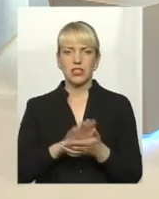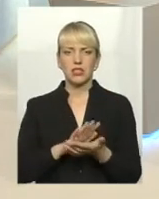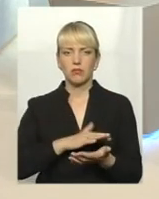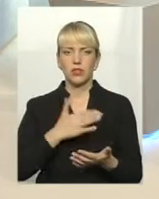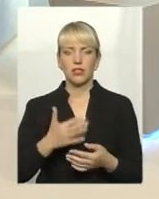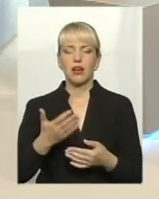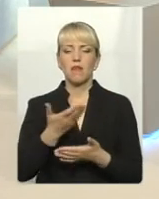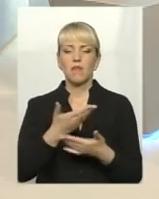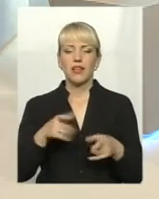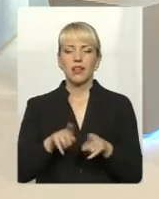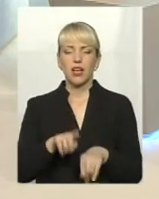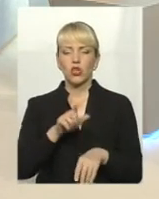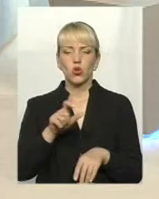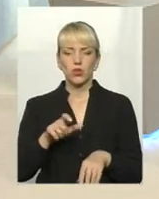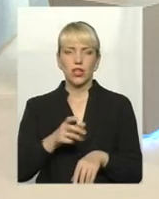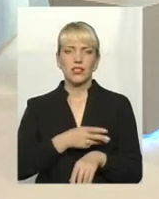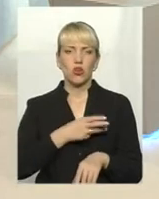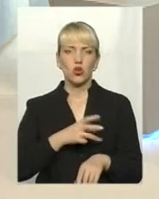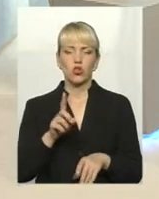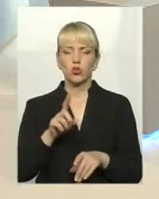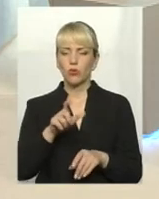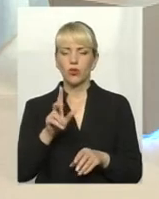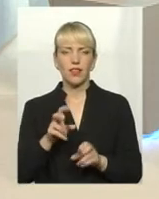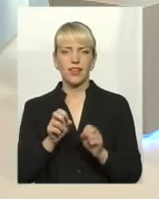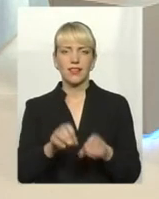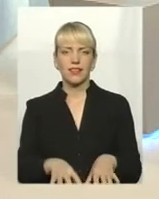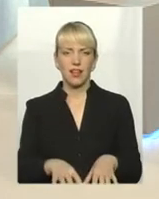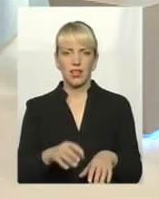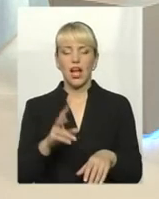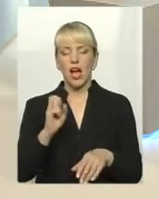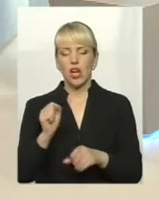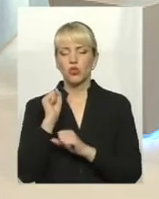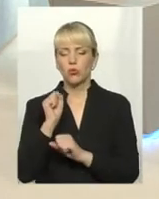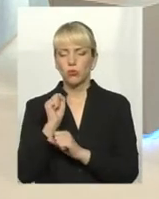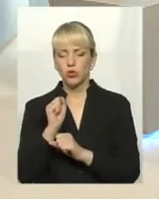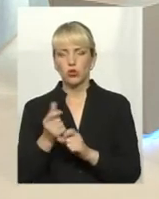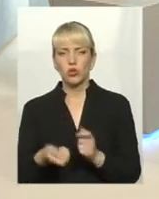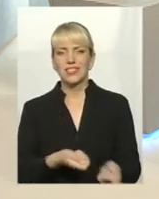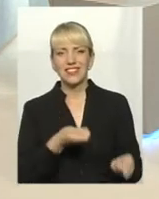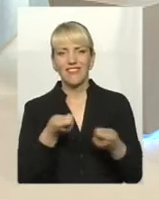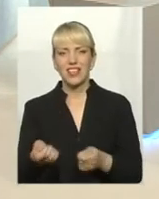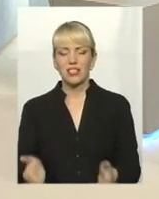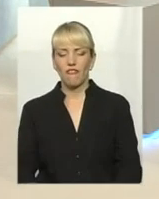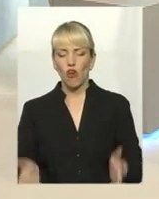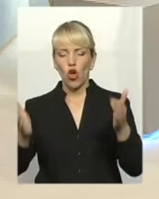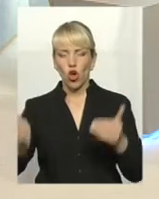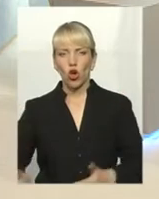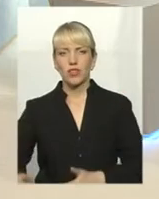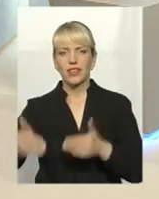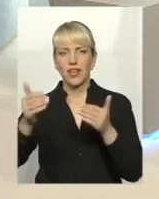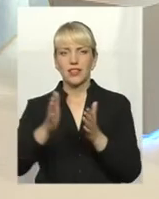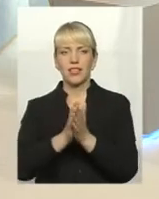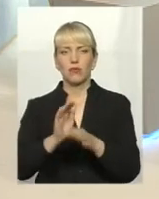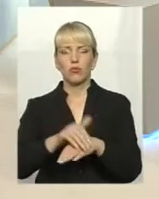щоб вони аби кинули, піднесли і винесли ту мішок. Потім тут контейнери, ми заберемо це все. Але кидайте це все в контейнери,